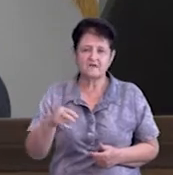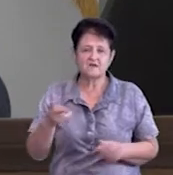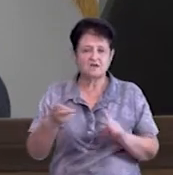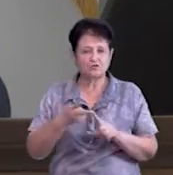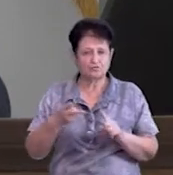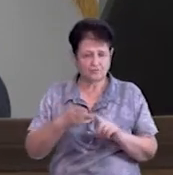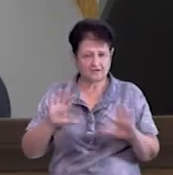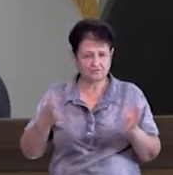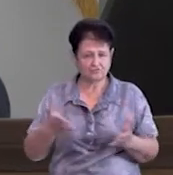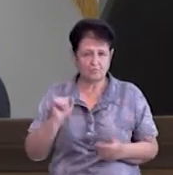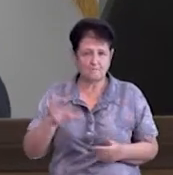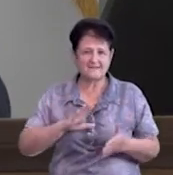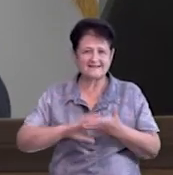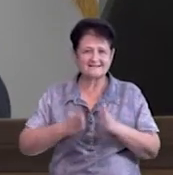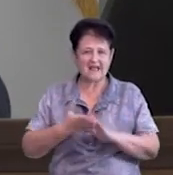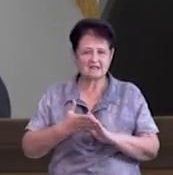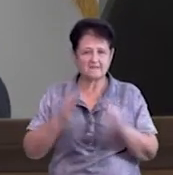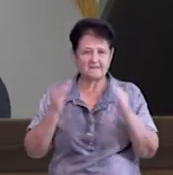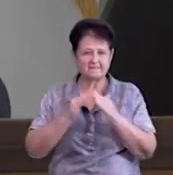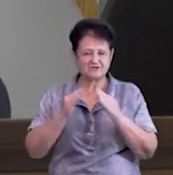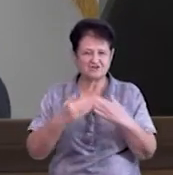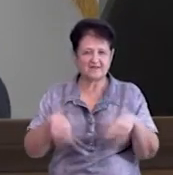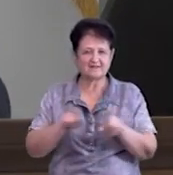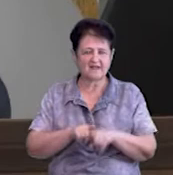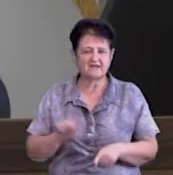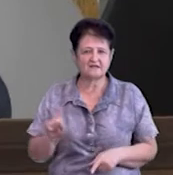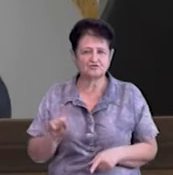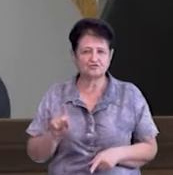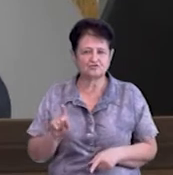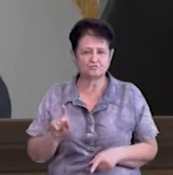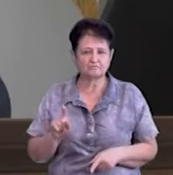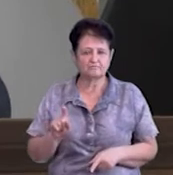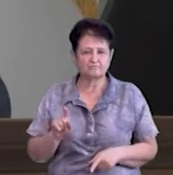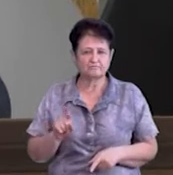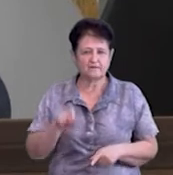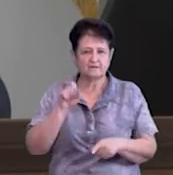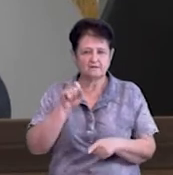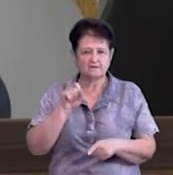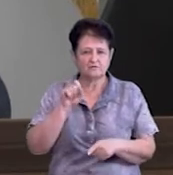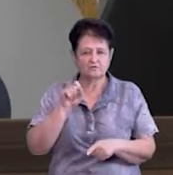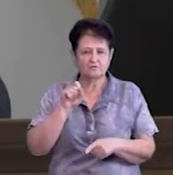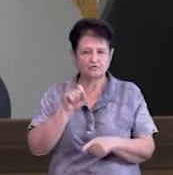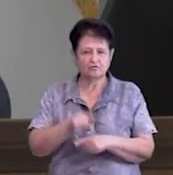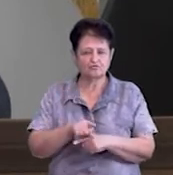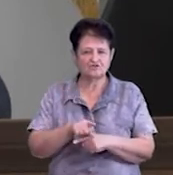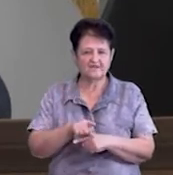стан приміщення такий сьогодні, що і тут доручення Миколаїнка,